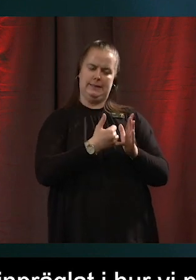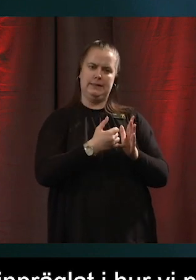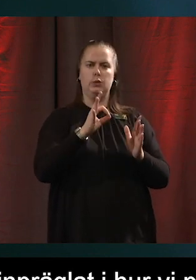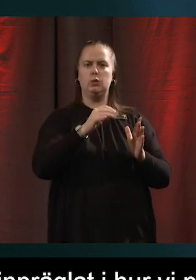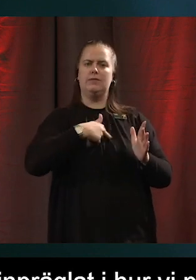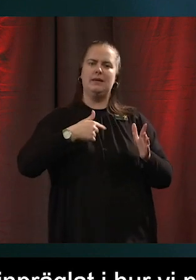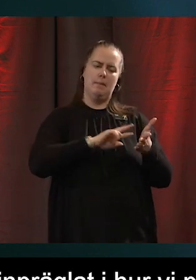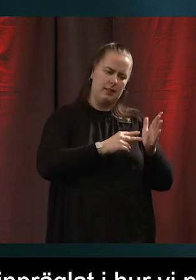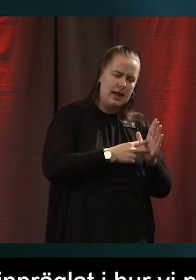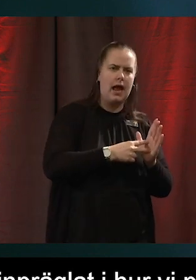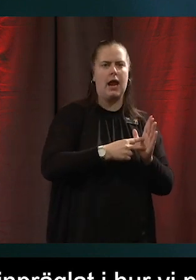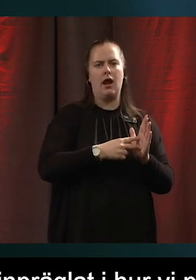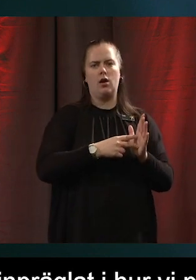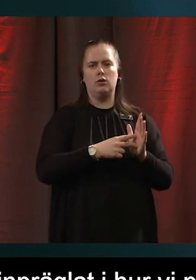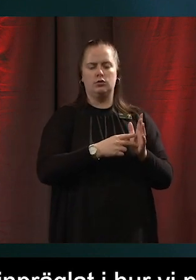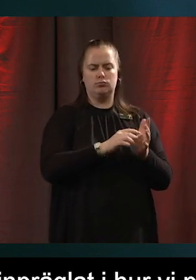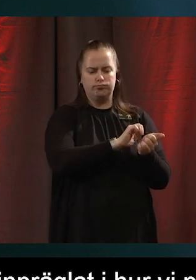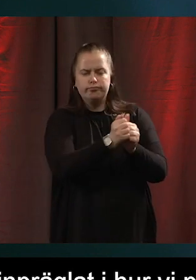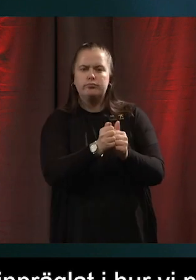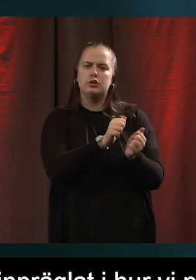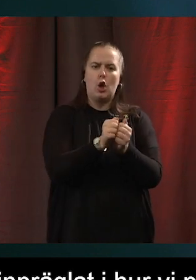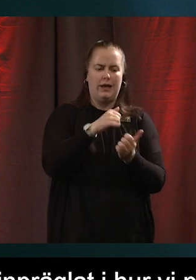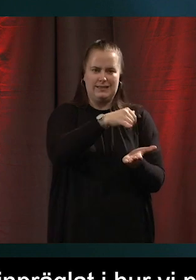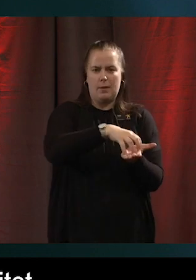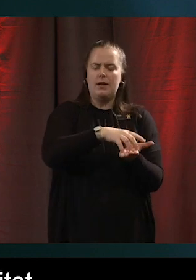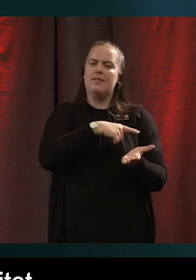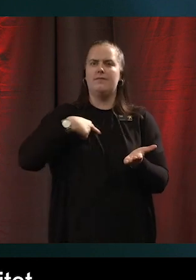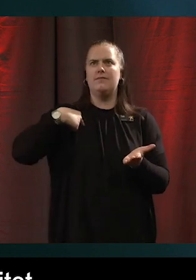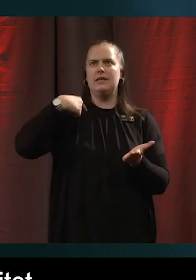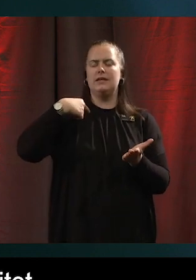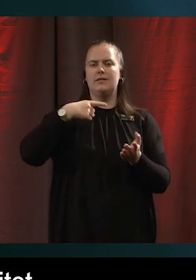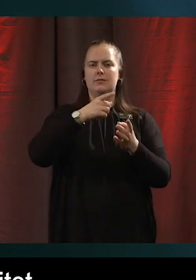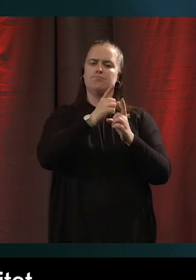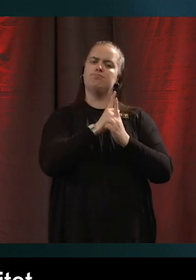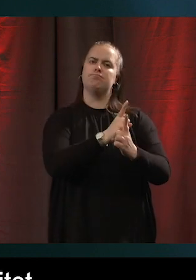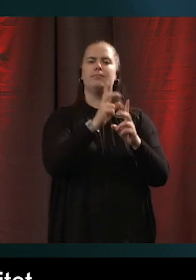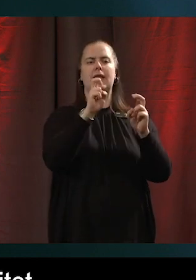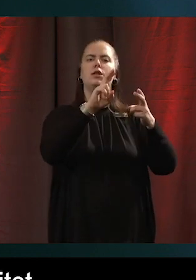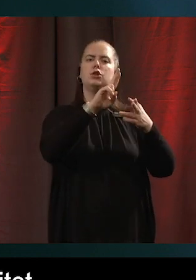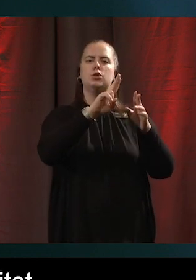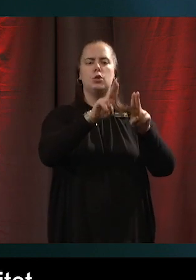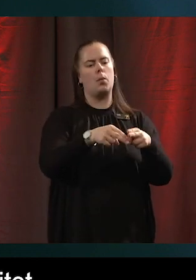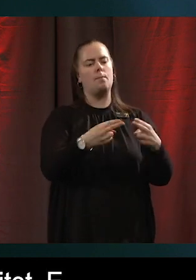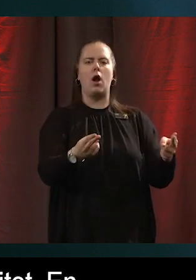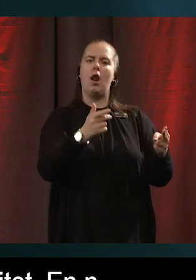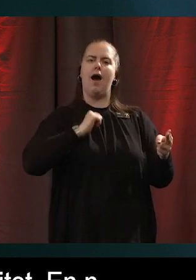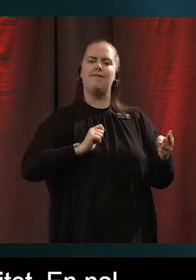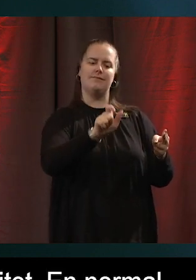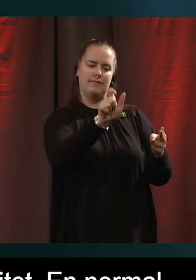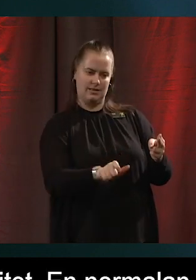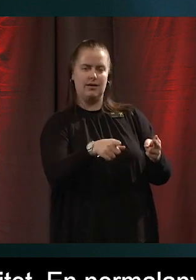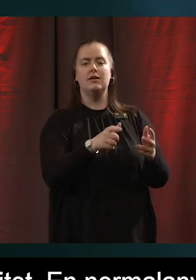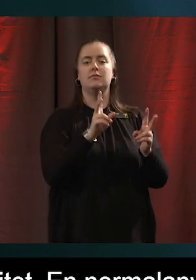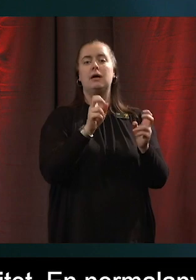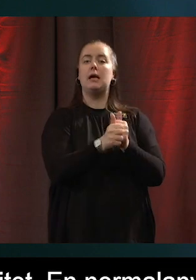vi utgår från någon typ av, som om det fanns en normal, normalanvändare eller så här som skulle kunna representera oss alla.